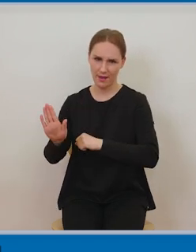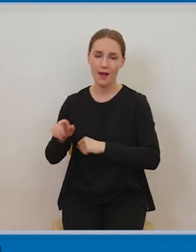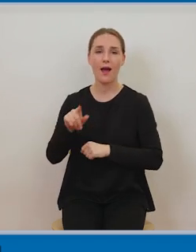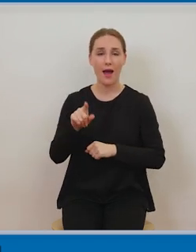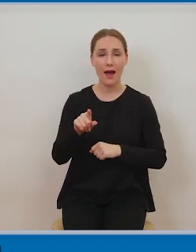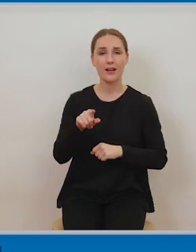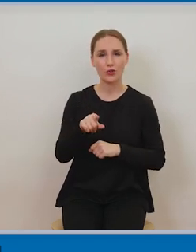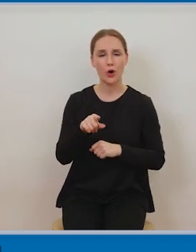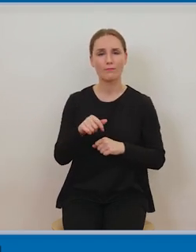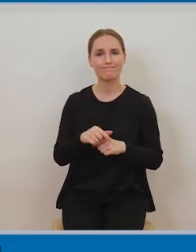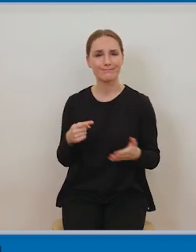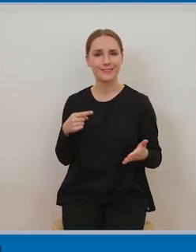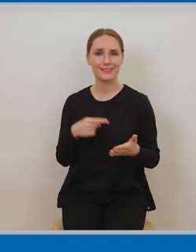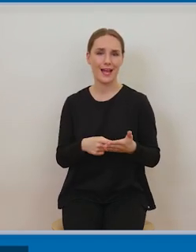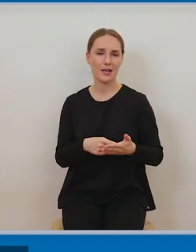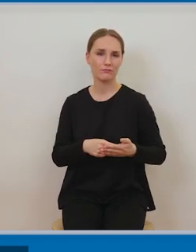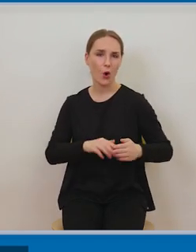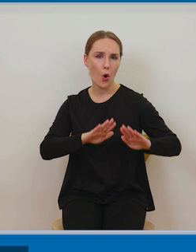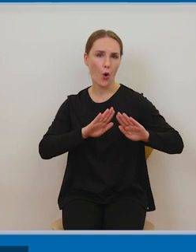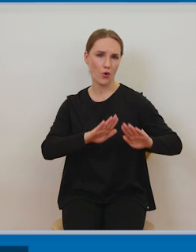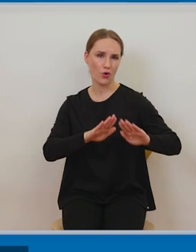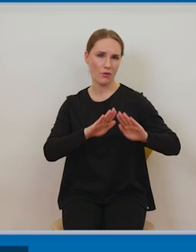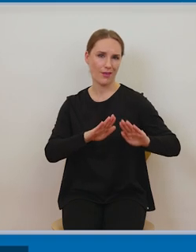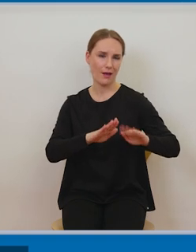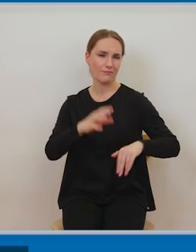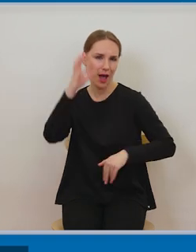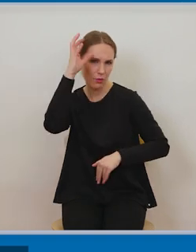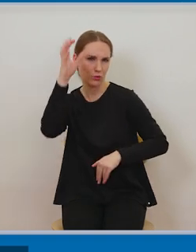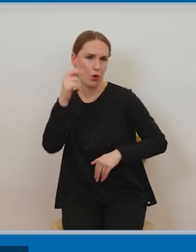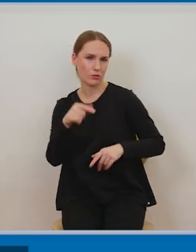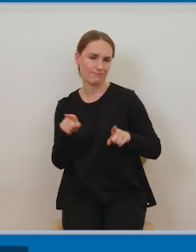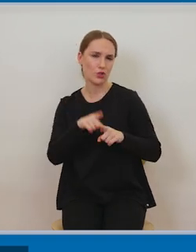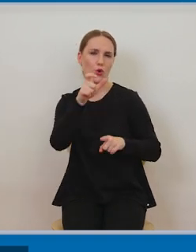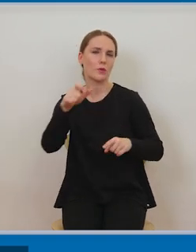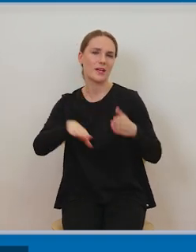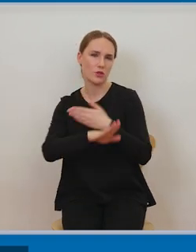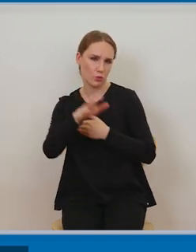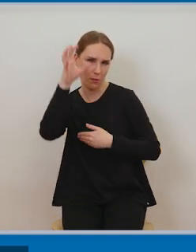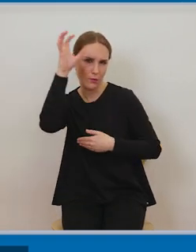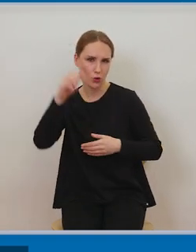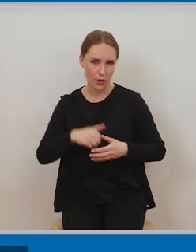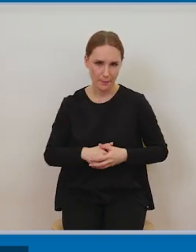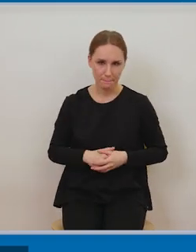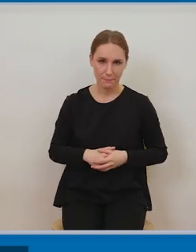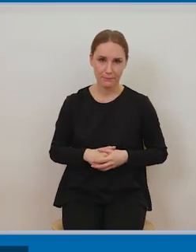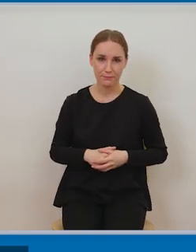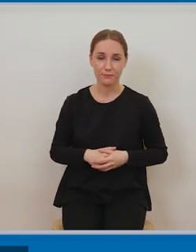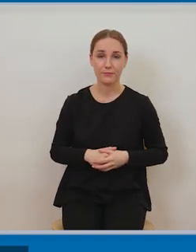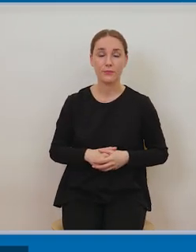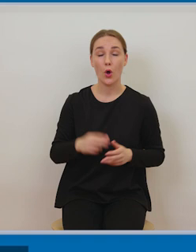rzeczywiście będzie odbywać się w ściśle określonym kręgu właśnie tych osób. A więc na przykład